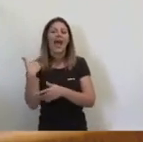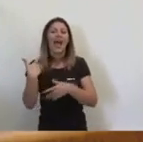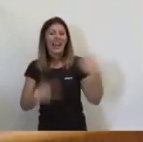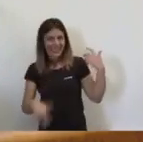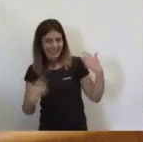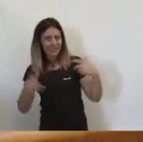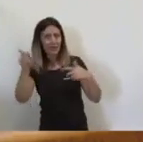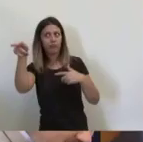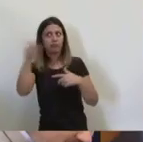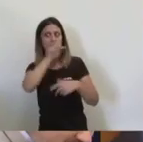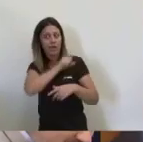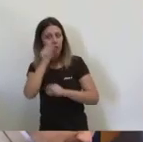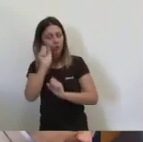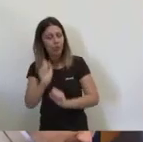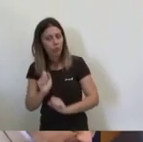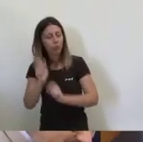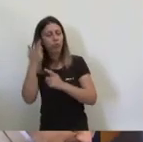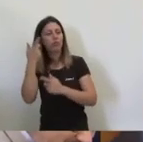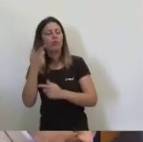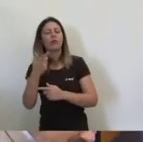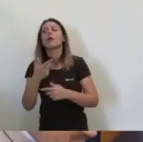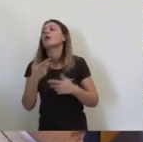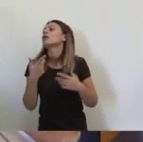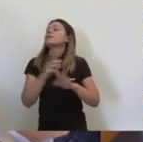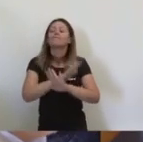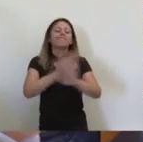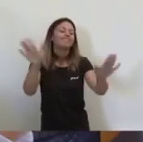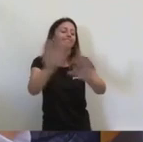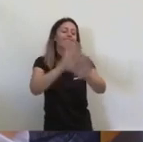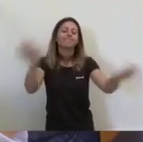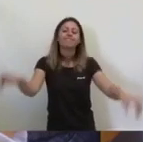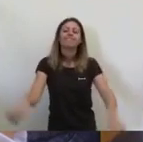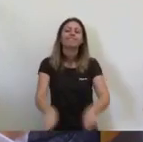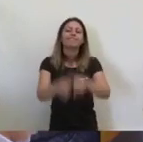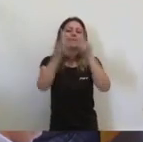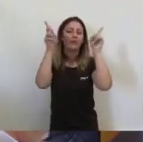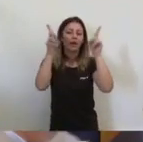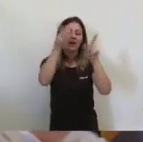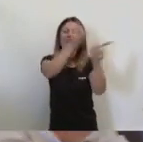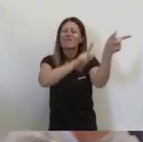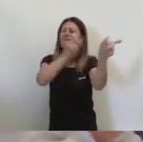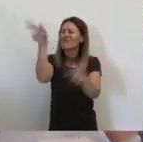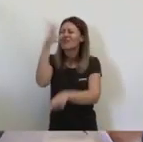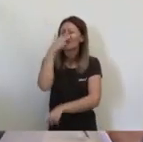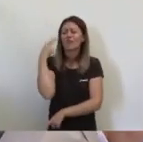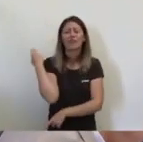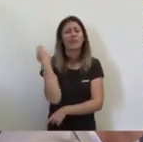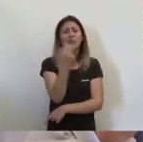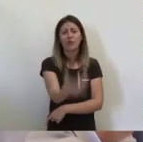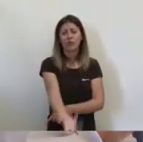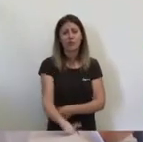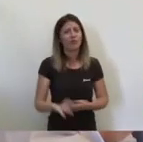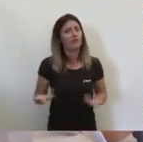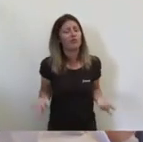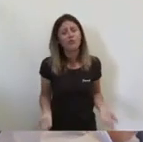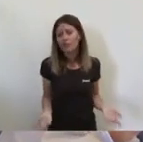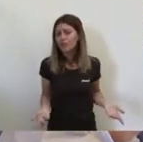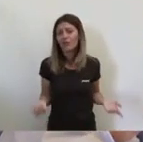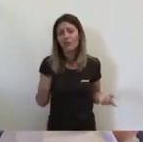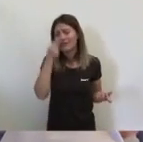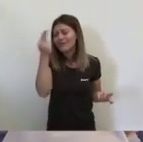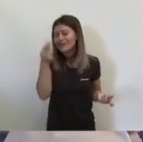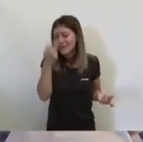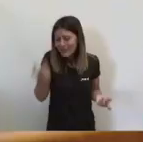un bledo. Senyor diputat de Ciudadanos, a la gent això li importa un bledo. Li importa un bledo perquè el